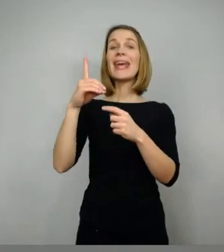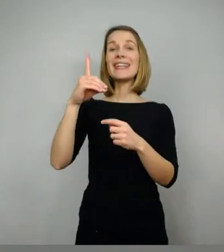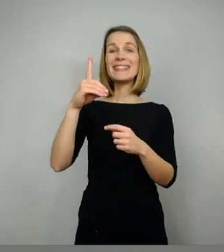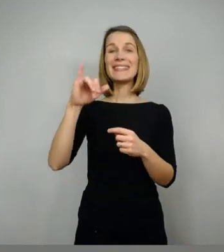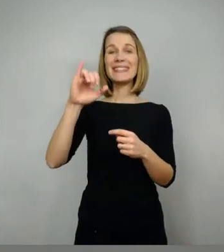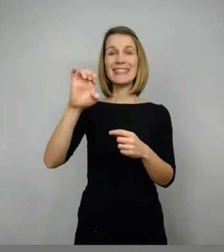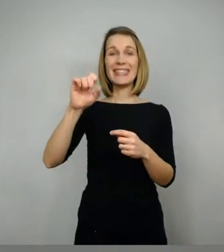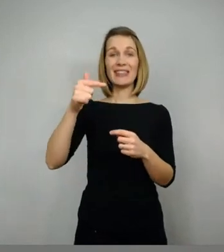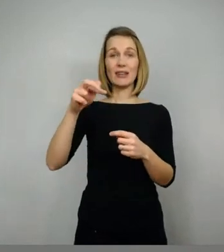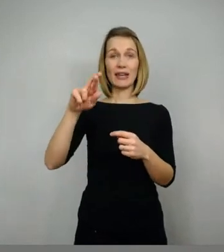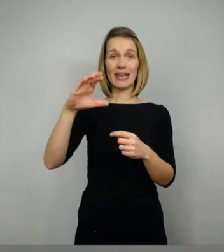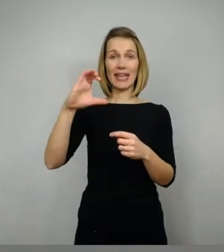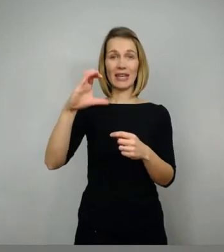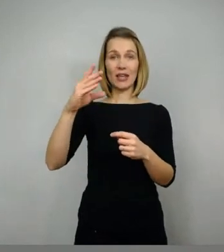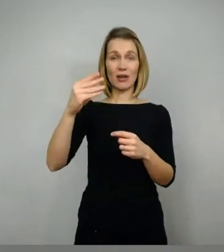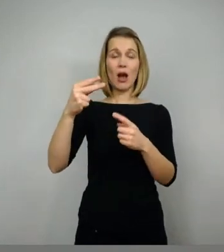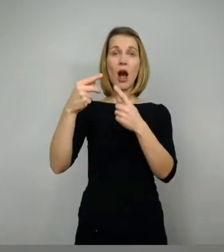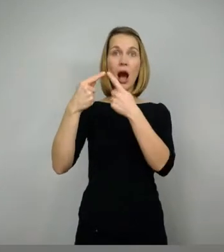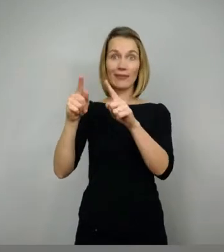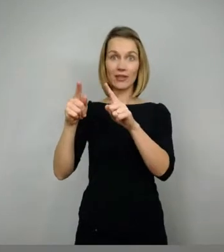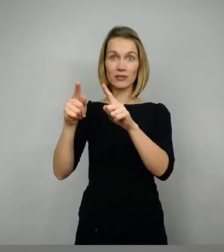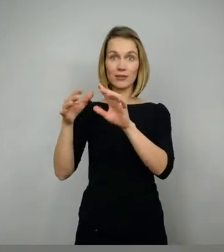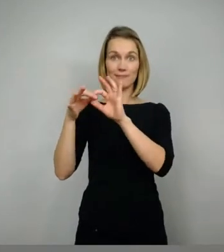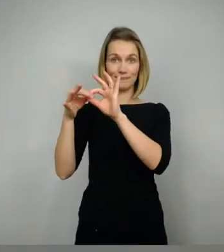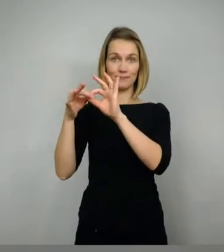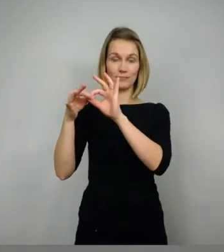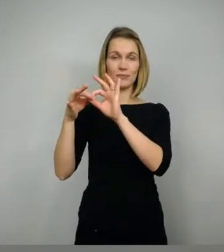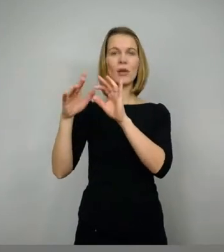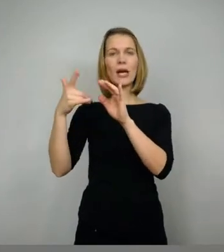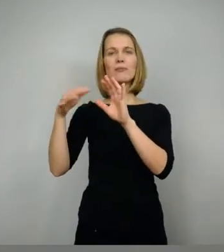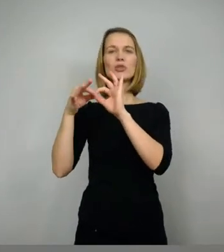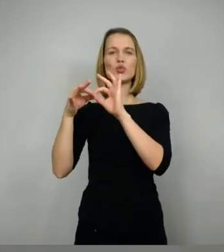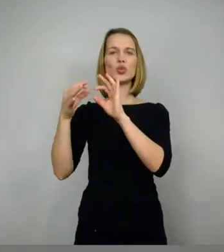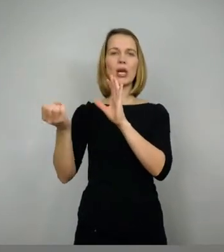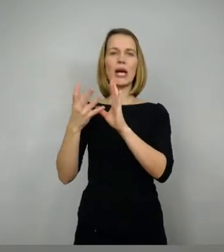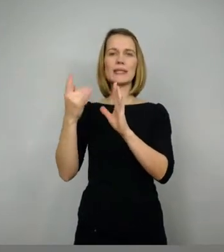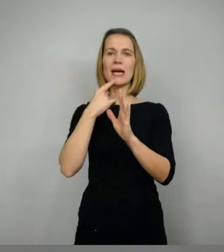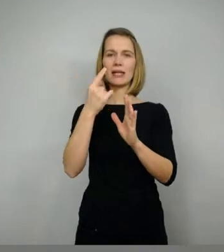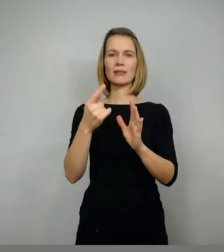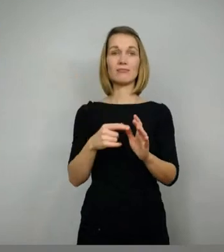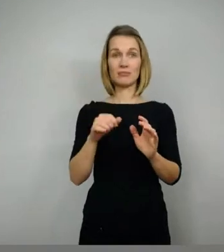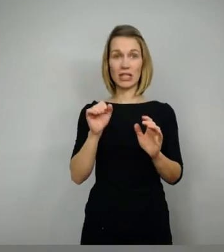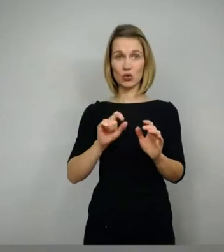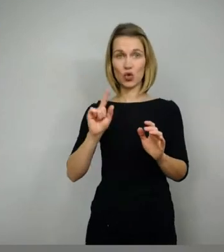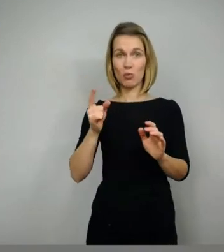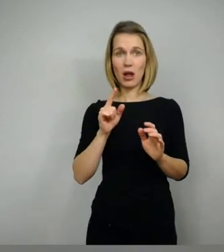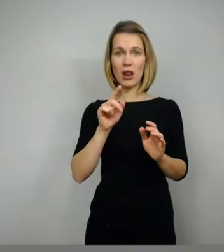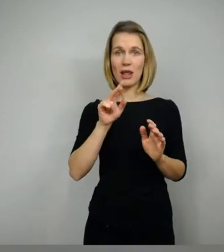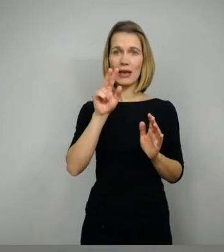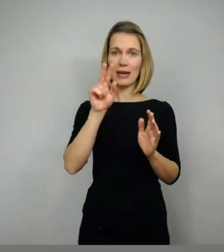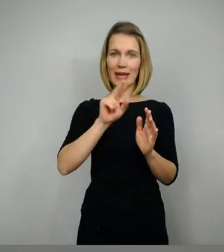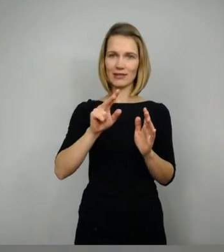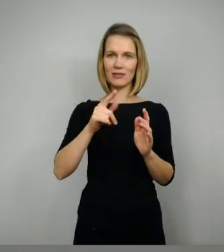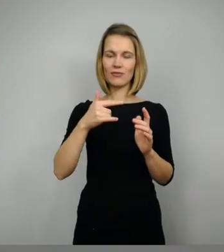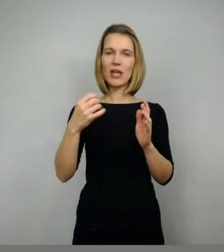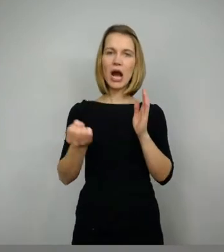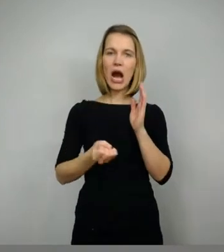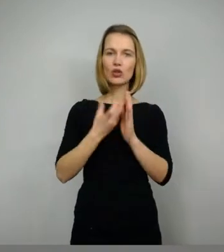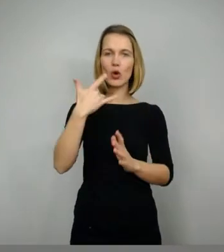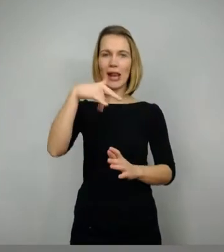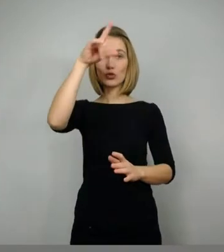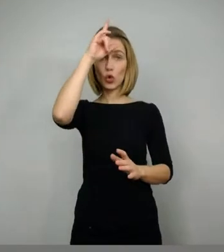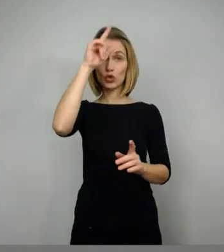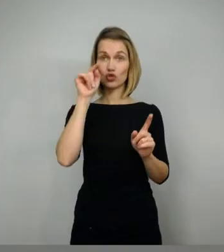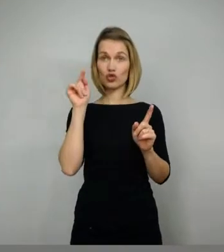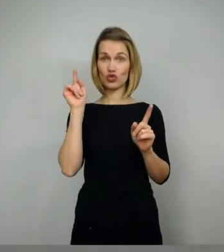können. Kannst du das dann auch noch übersetzen, was da steht? Ähm, ähm, ähm, aktuelles Deutsch? Ja, also hier steht, also, da sprach der